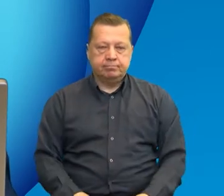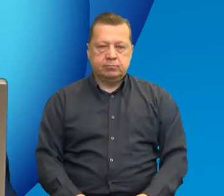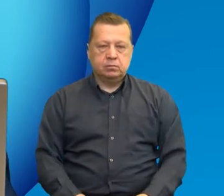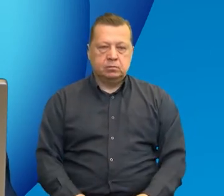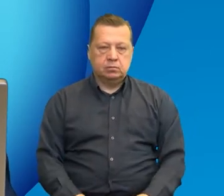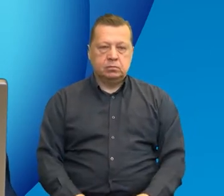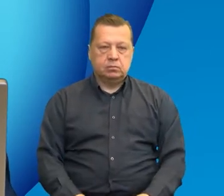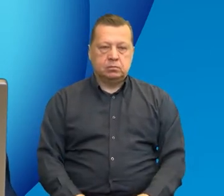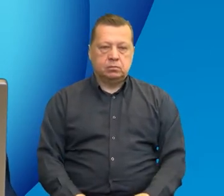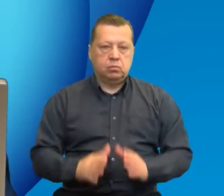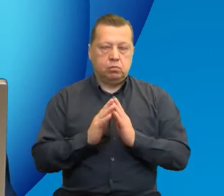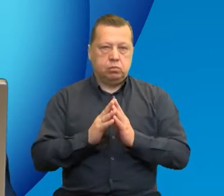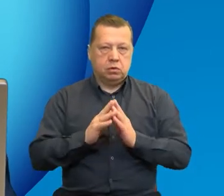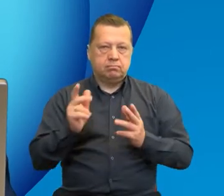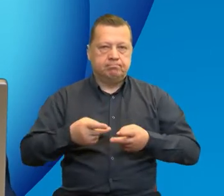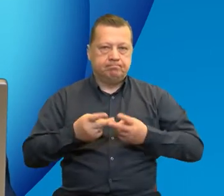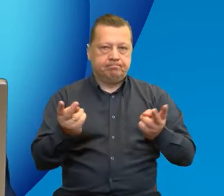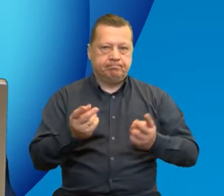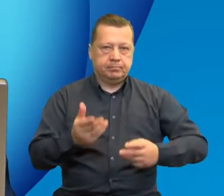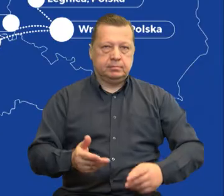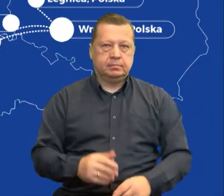poproszę o materiał dotyczący tego projektu.